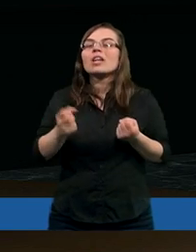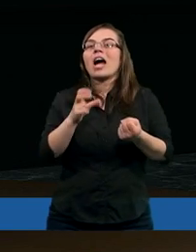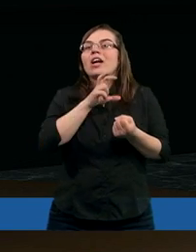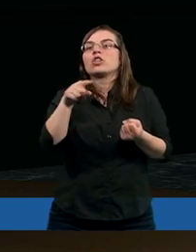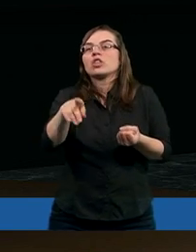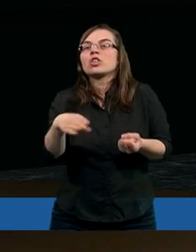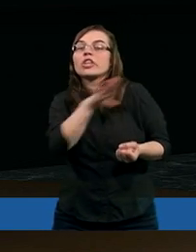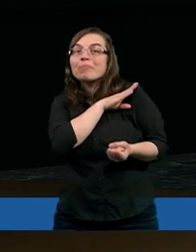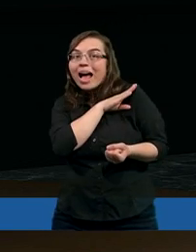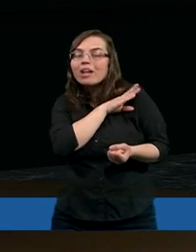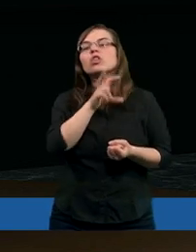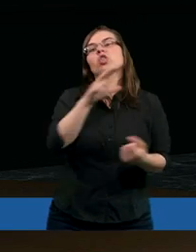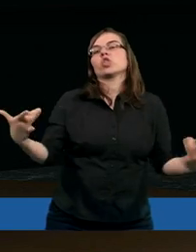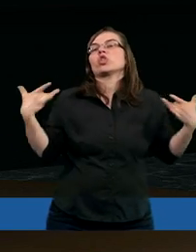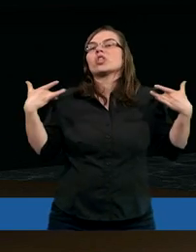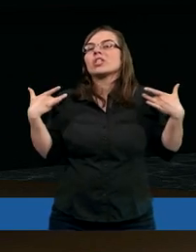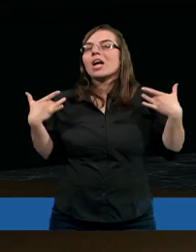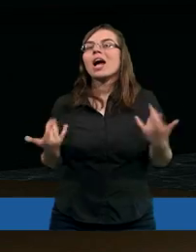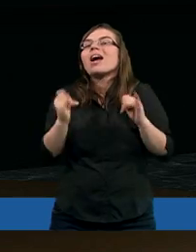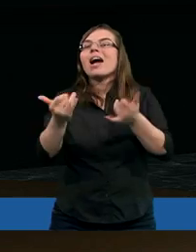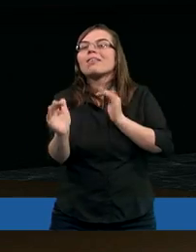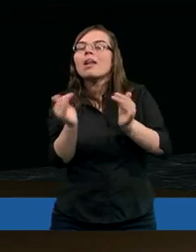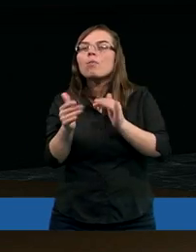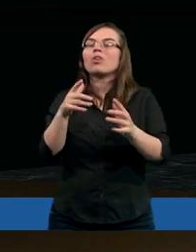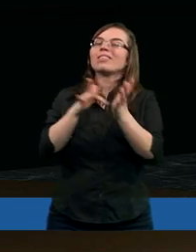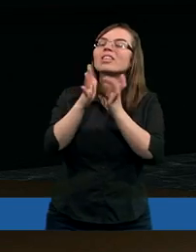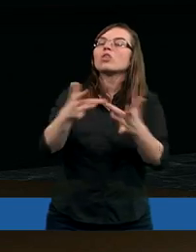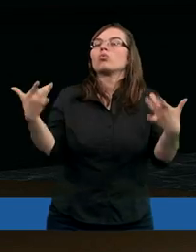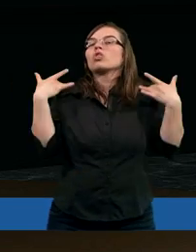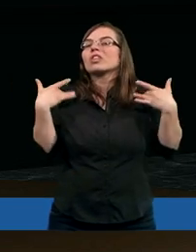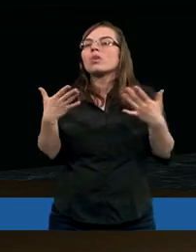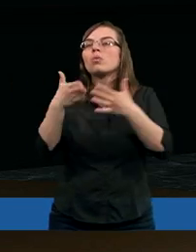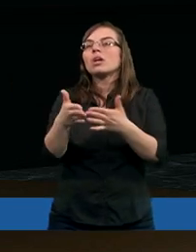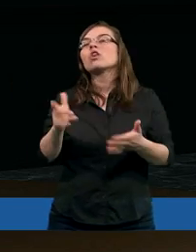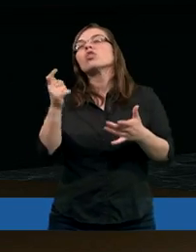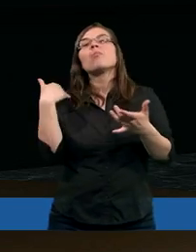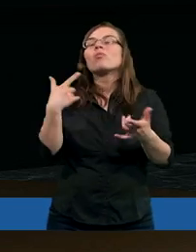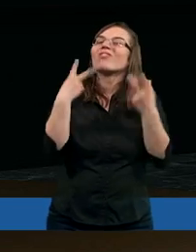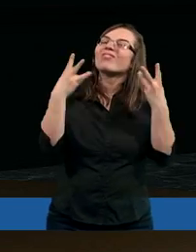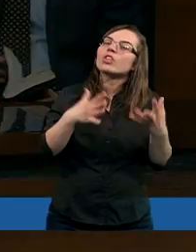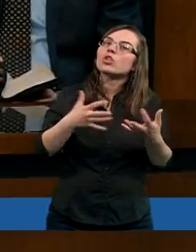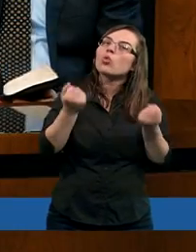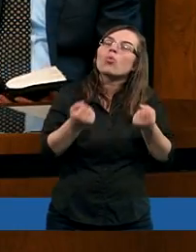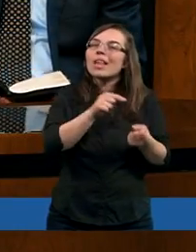było trudniejsze? Czy ta śmierć, czy życie w taki sposób, w jaki Chrystus żył? Co było trudniejsze?